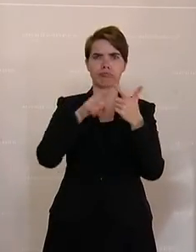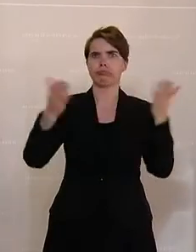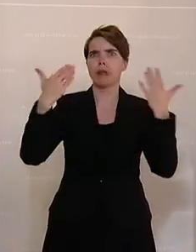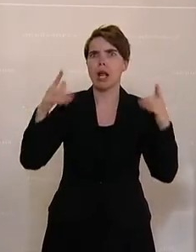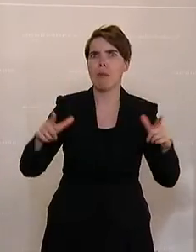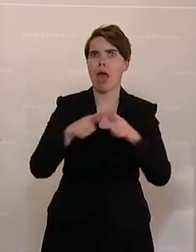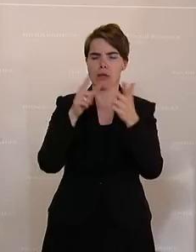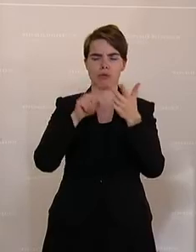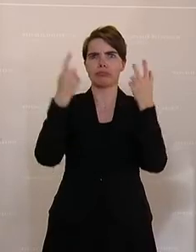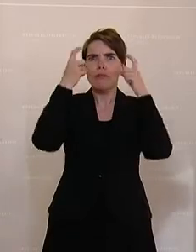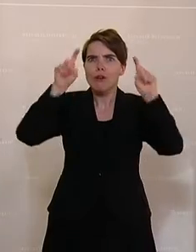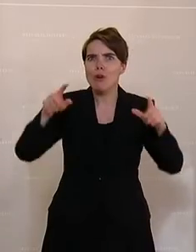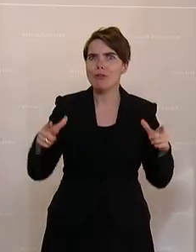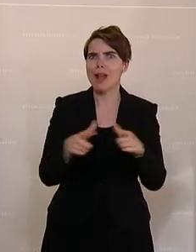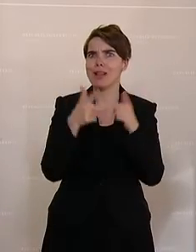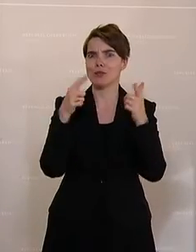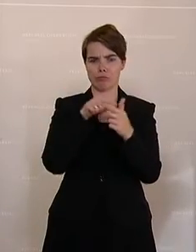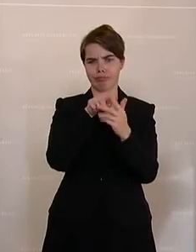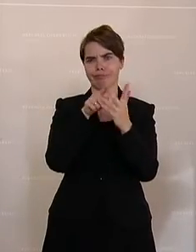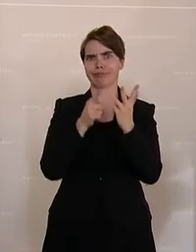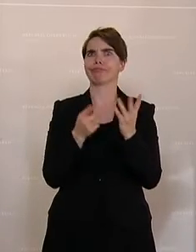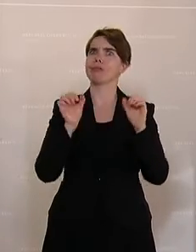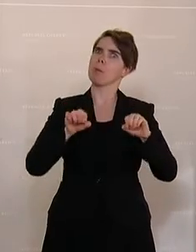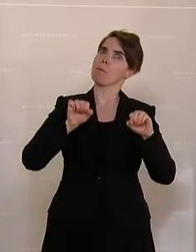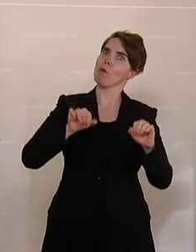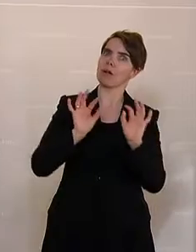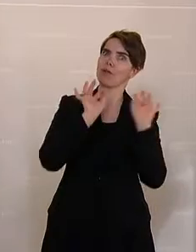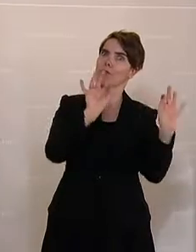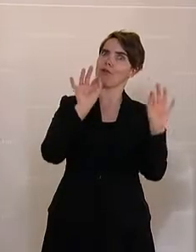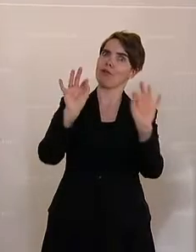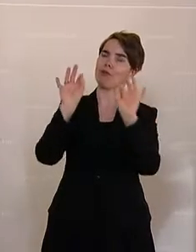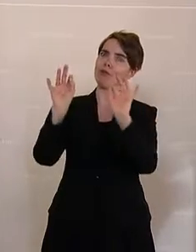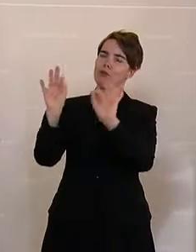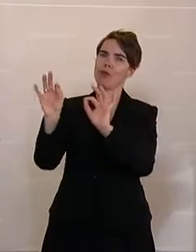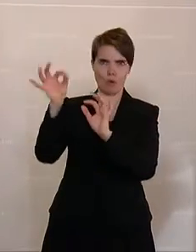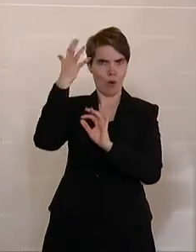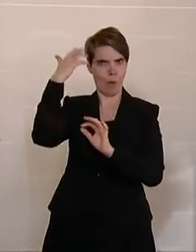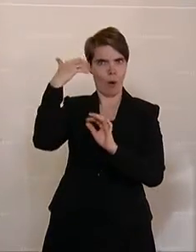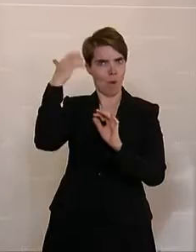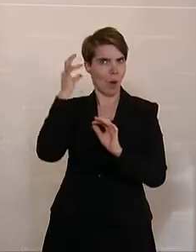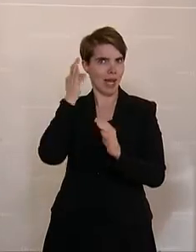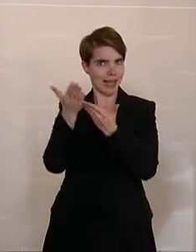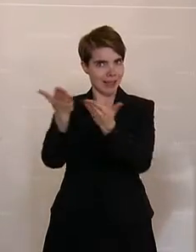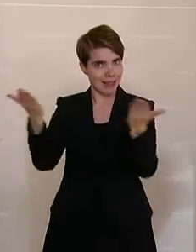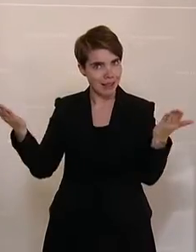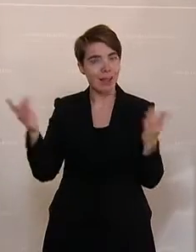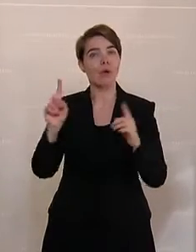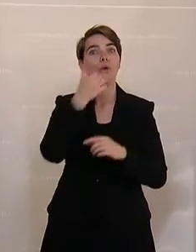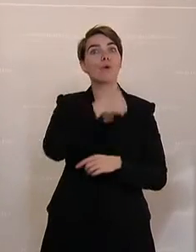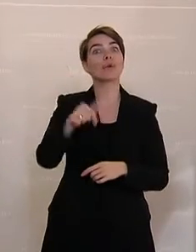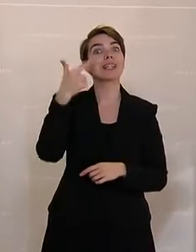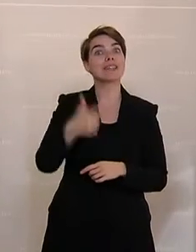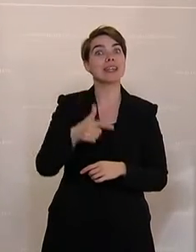Versorgungsleistungen entsprechend gemacht werden können von unseren Bäuerinnen und Bauern. Auch die 120